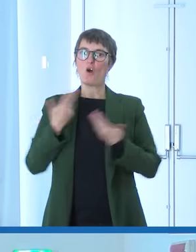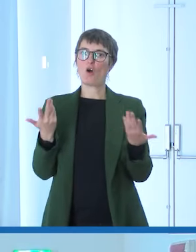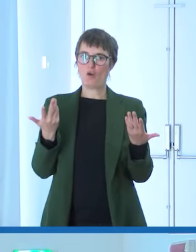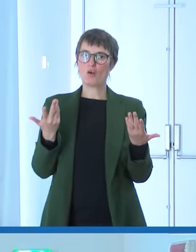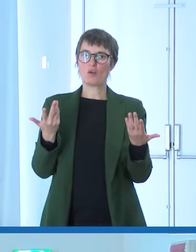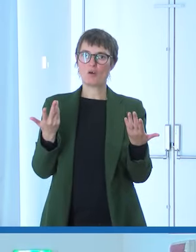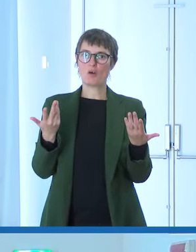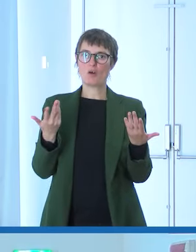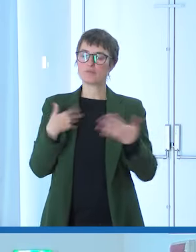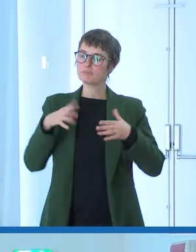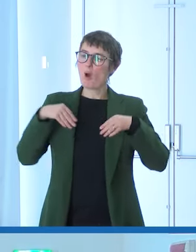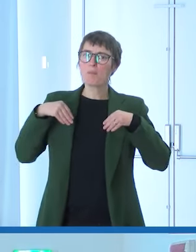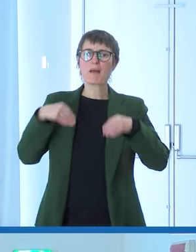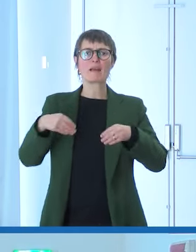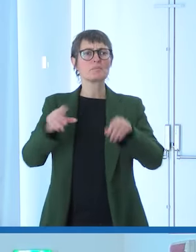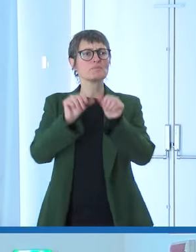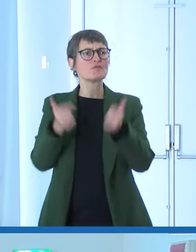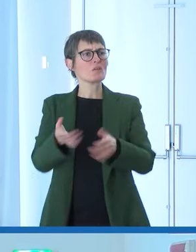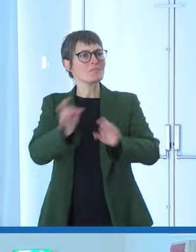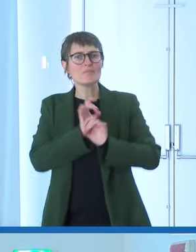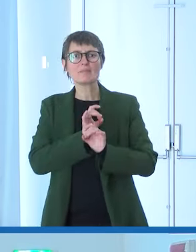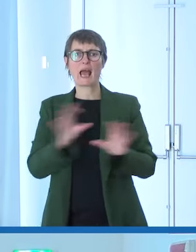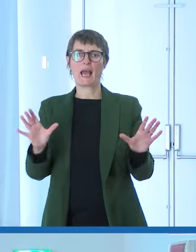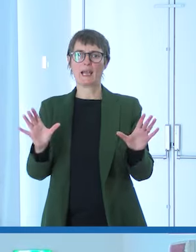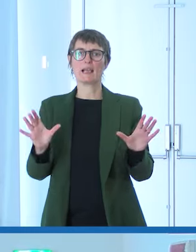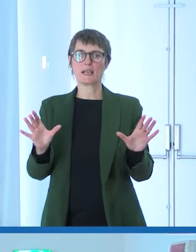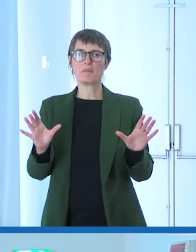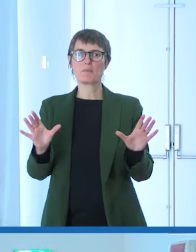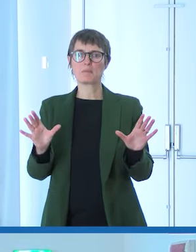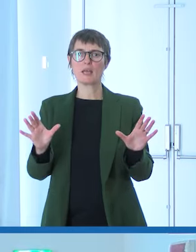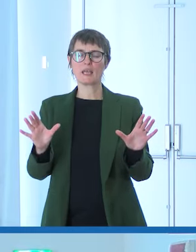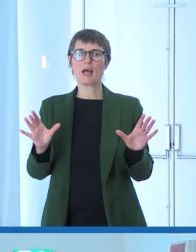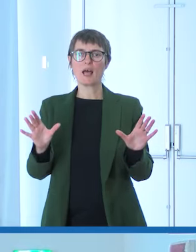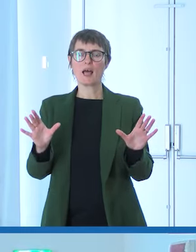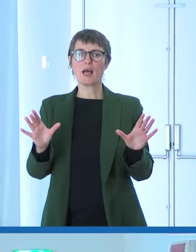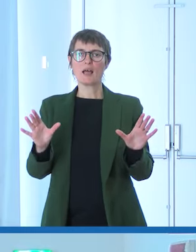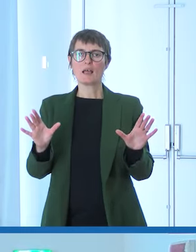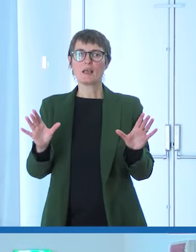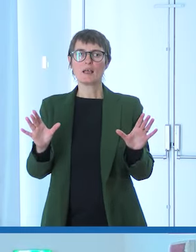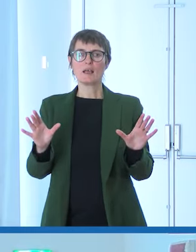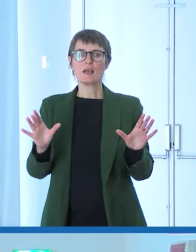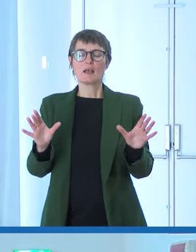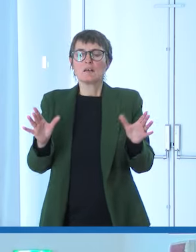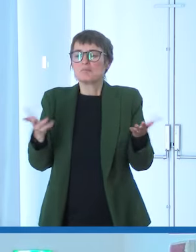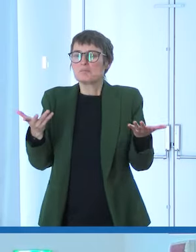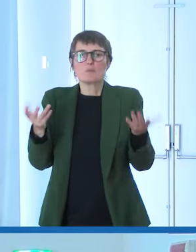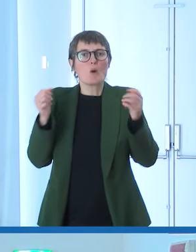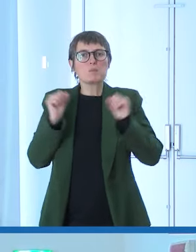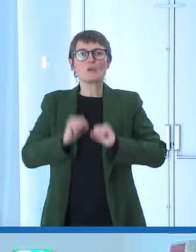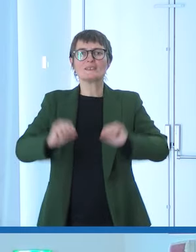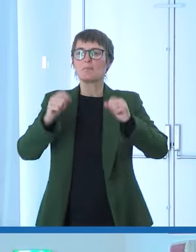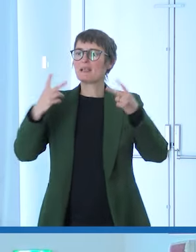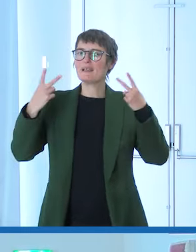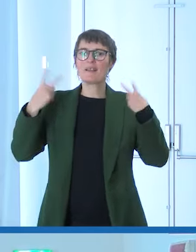libertà a tutti quelli che sono gli esempi e le opportunità di vita e di